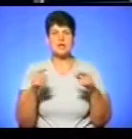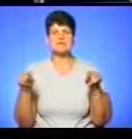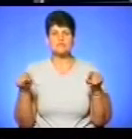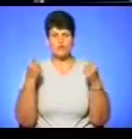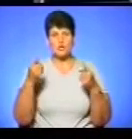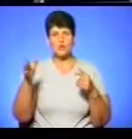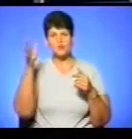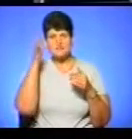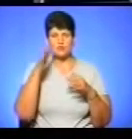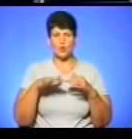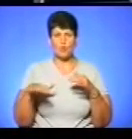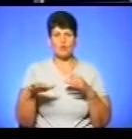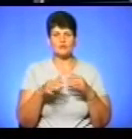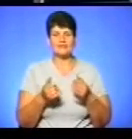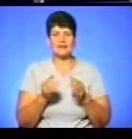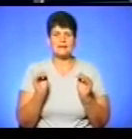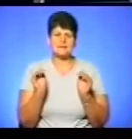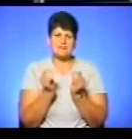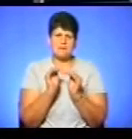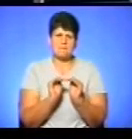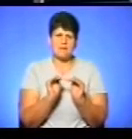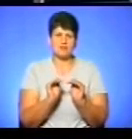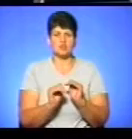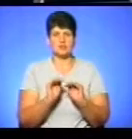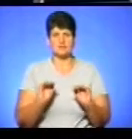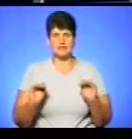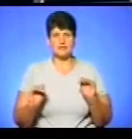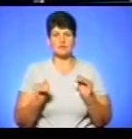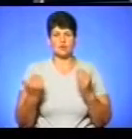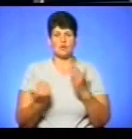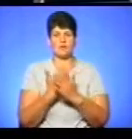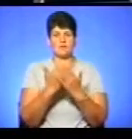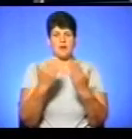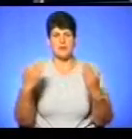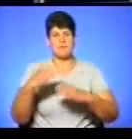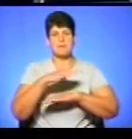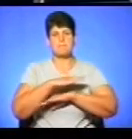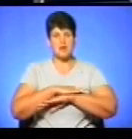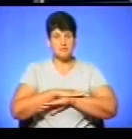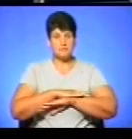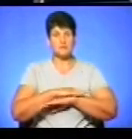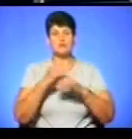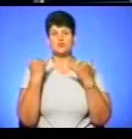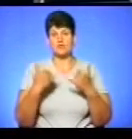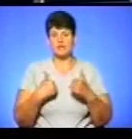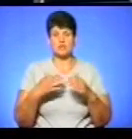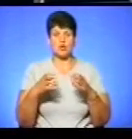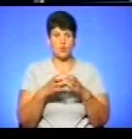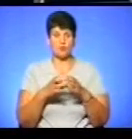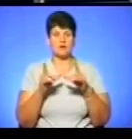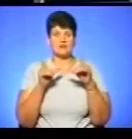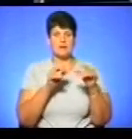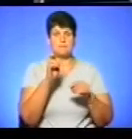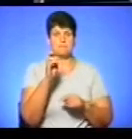освітнього простору для найменших школяриків у класах із новими меблями та партами. Сьогодні наша знімальна група побувала у